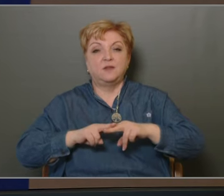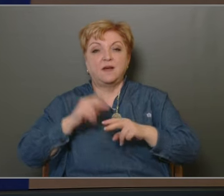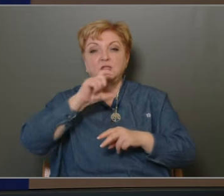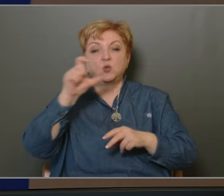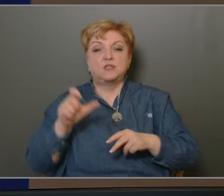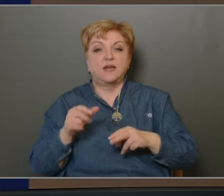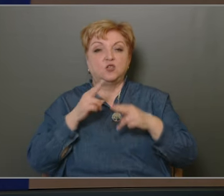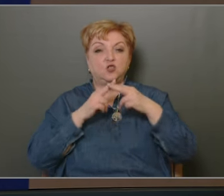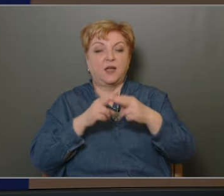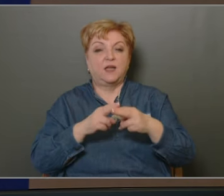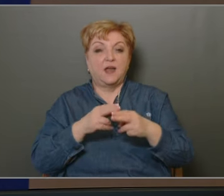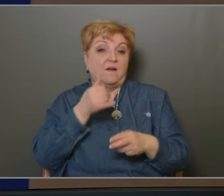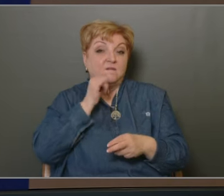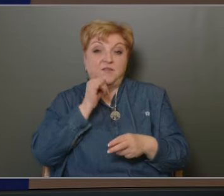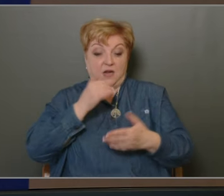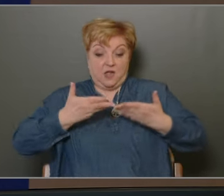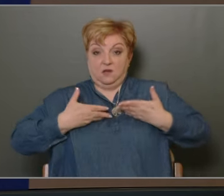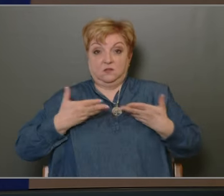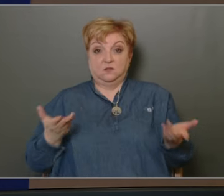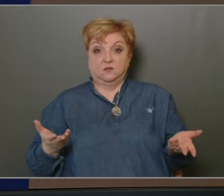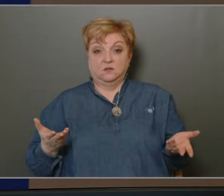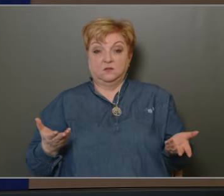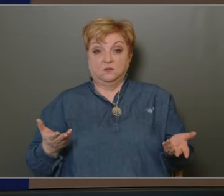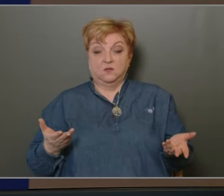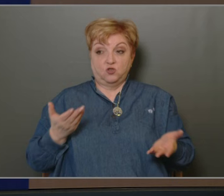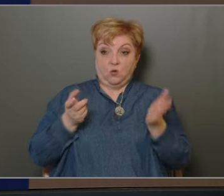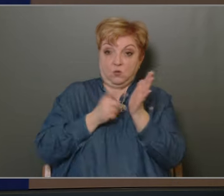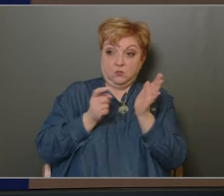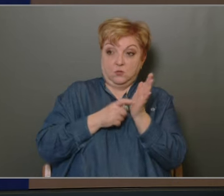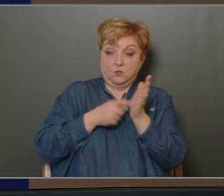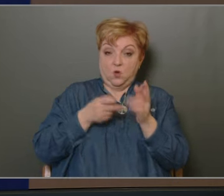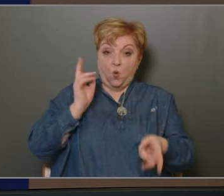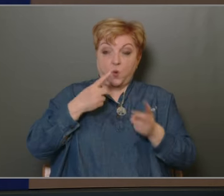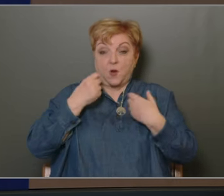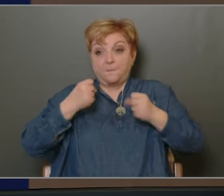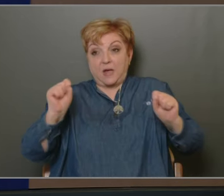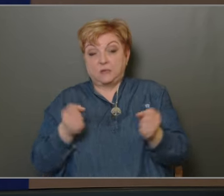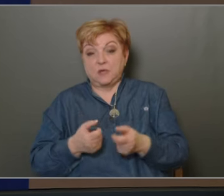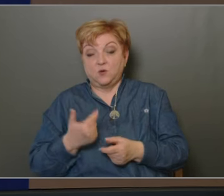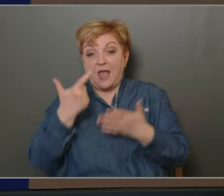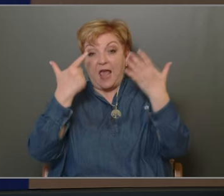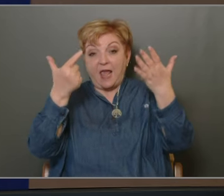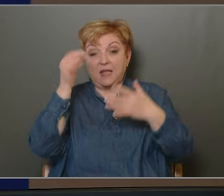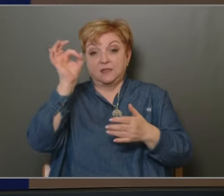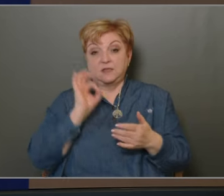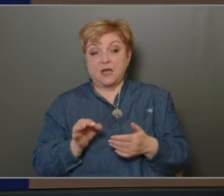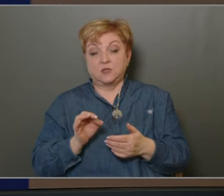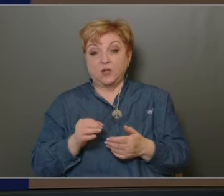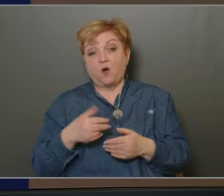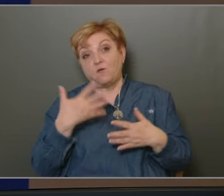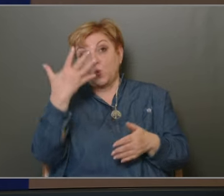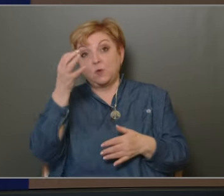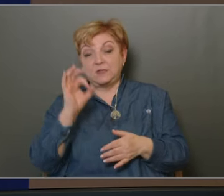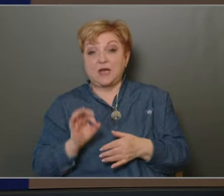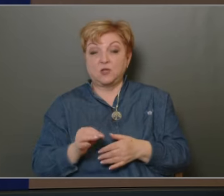segélyre egy fillért nem kap. És akkor számon kérjük azt, hogy hogy merészelünk csak 7 százalékkal vagy 5